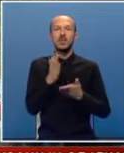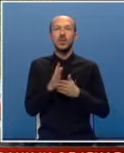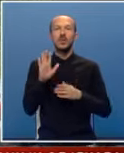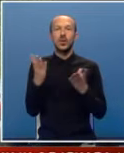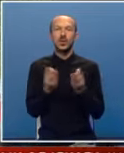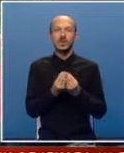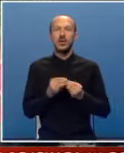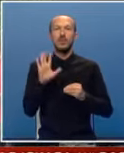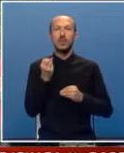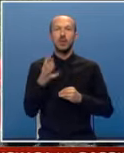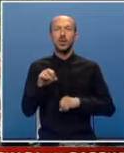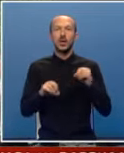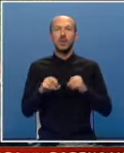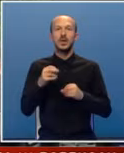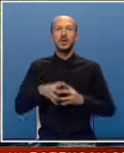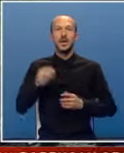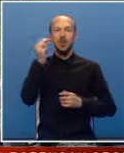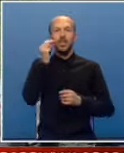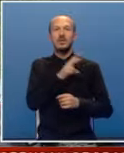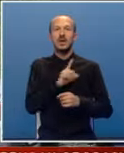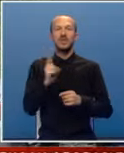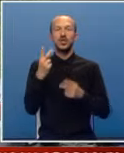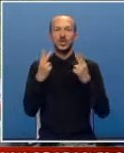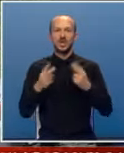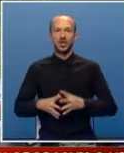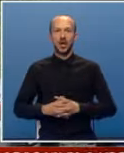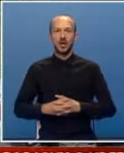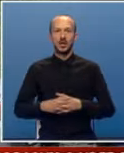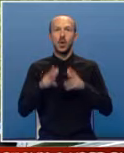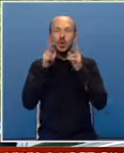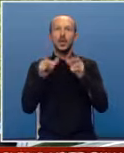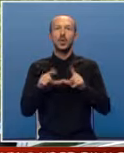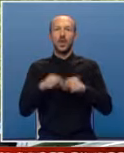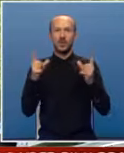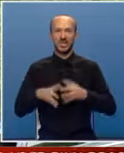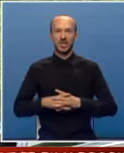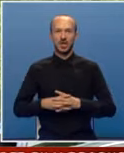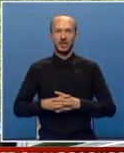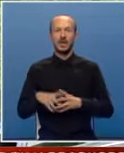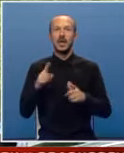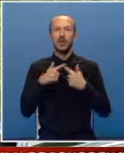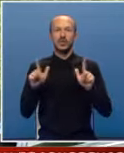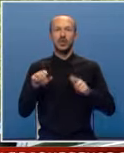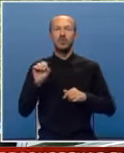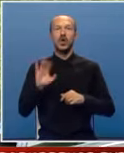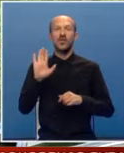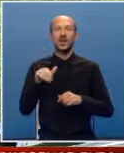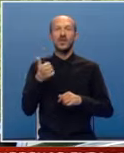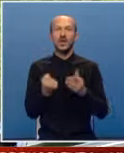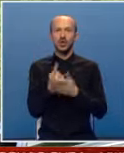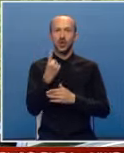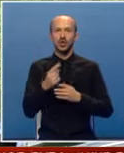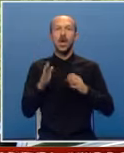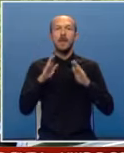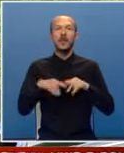ovako zajedno u ovoj broju kako bi pomeni imali veći značaj i veći odijek u javnosti. I da ne dozvolimo da ovakav jedan događaj